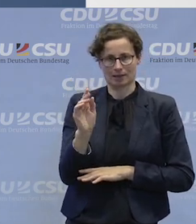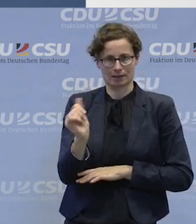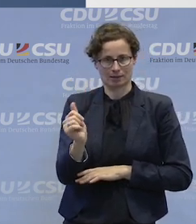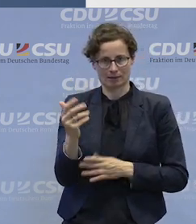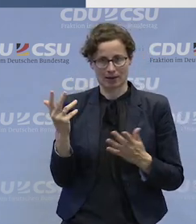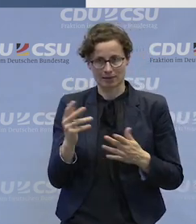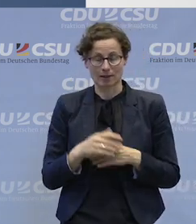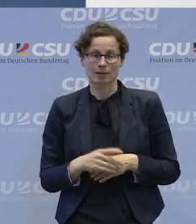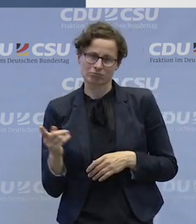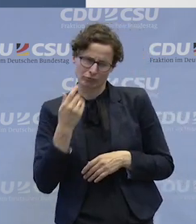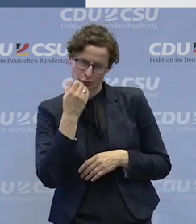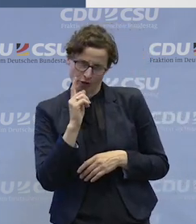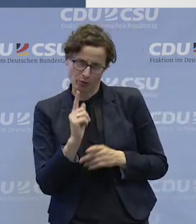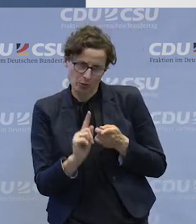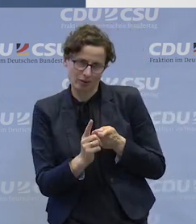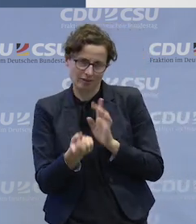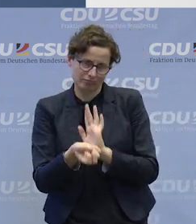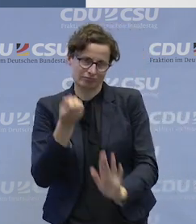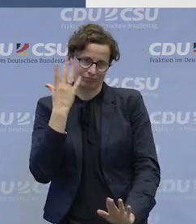Vortrag mit ein paar Stichworten dazu.